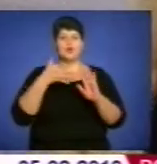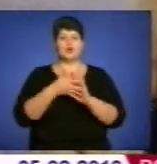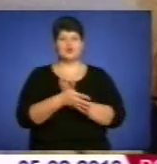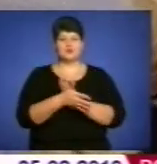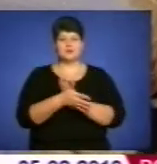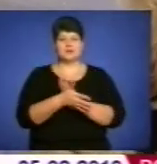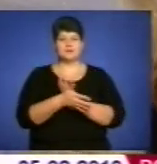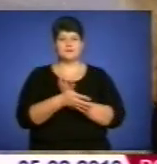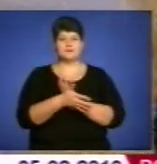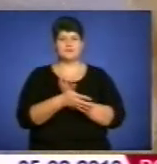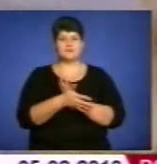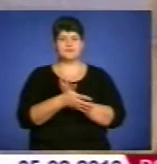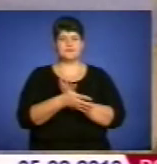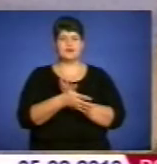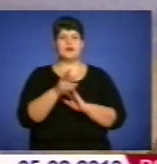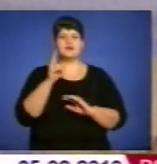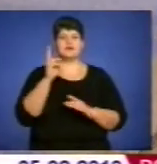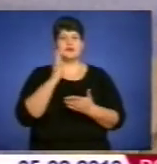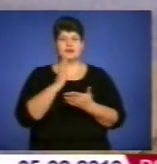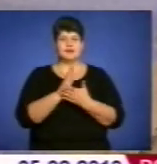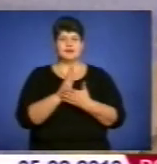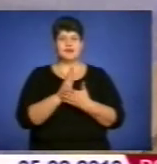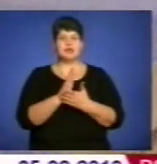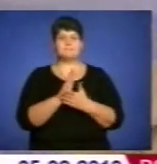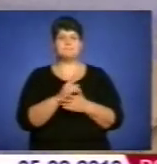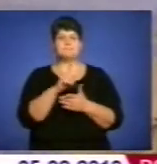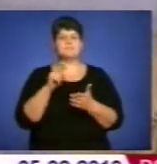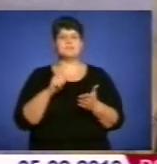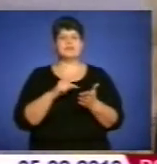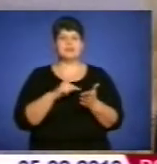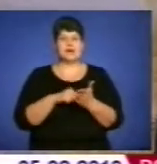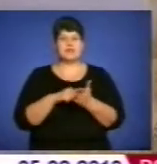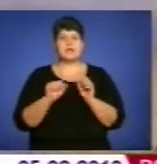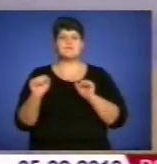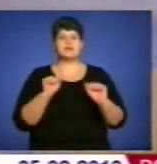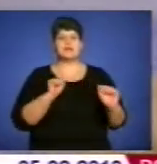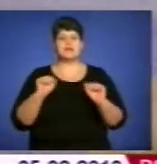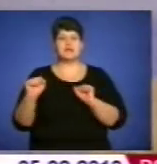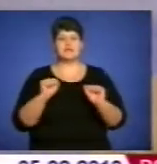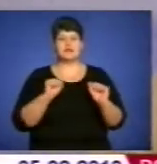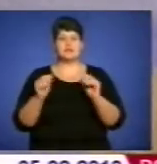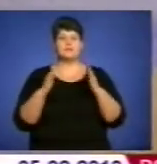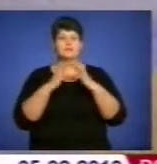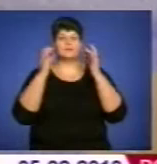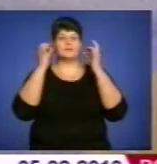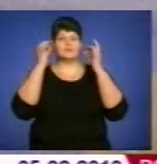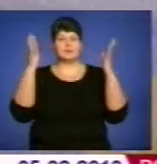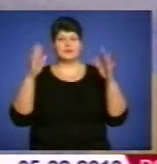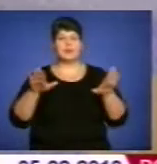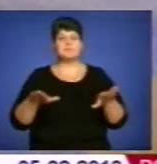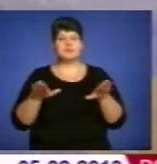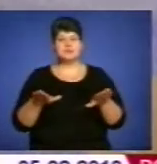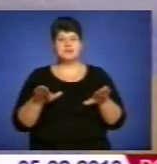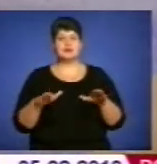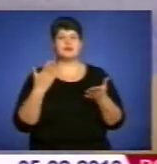то є запитання у керівників закладів культури на місцях. І